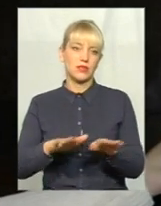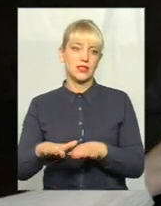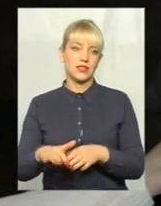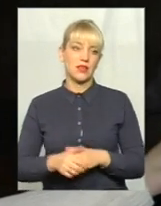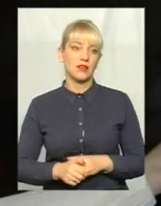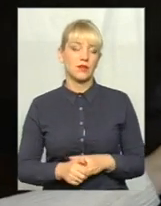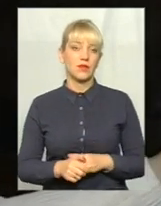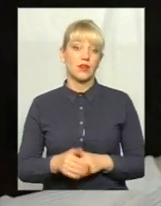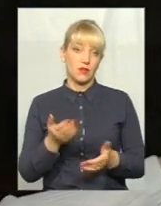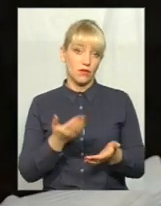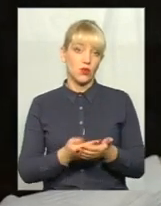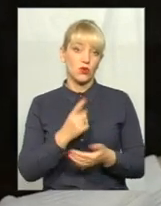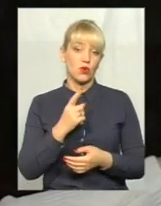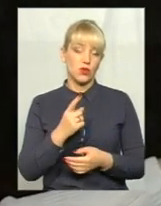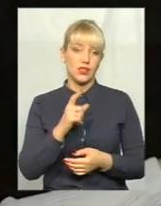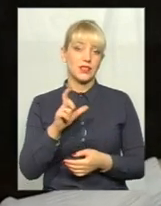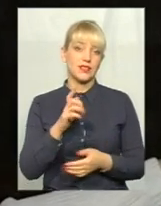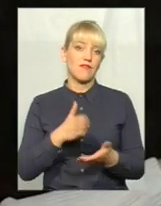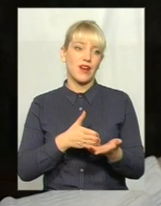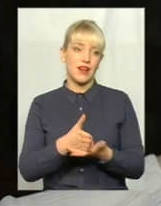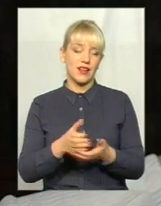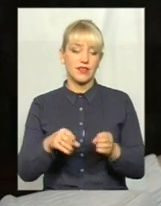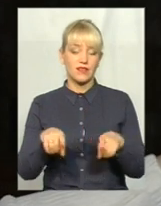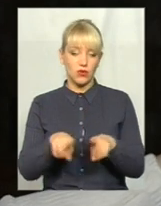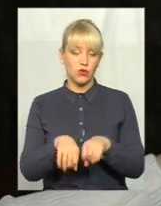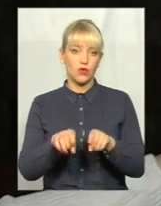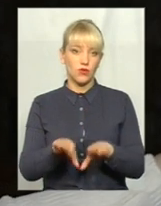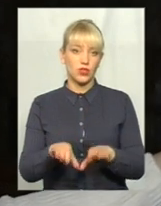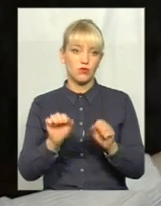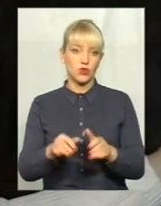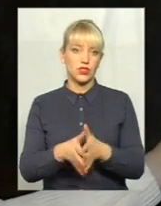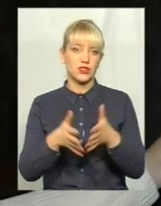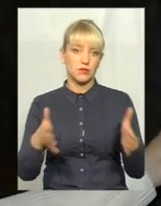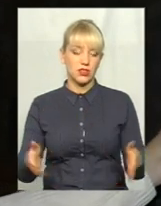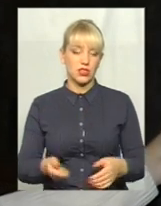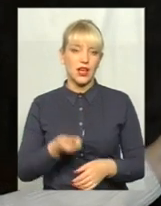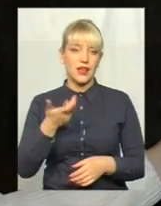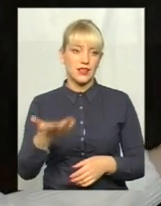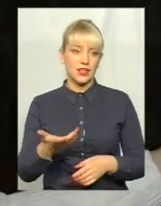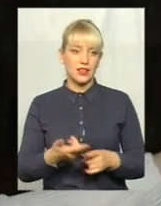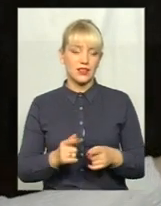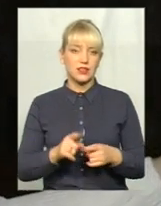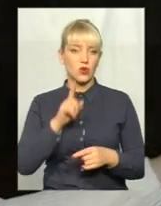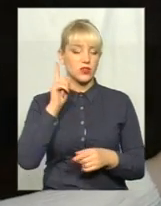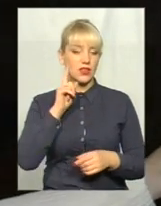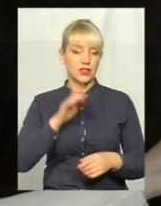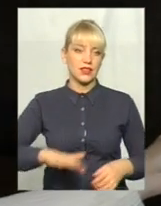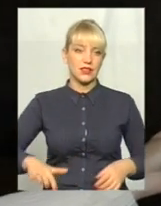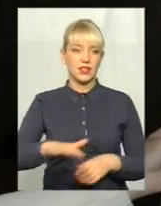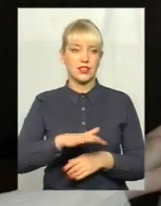От один з варіантів такого вирішення, можливо, і збільшить кількість озеленених територій трошечки.